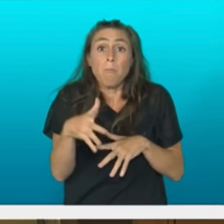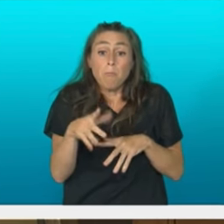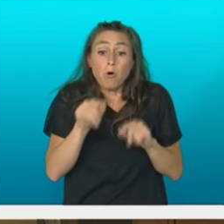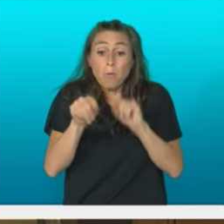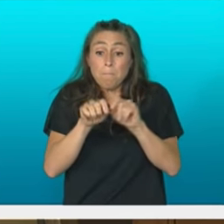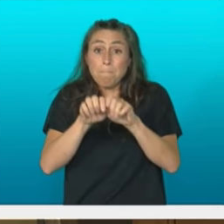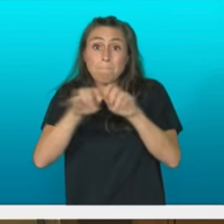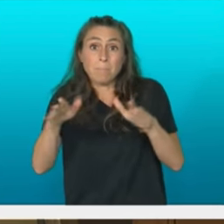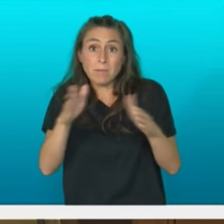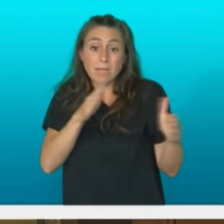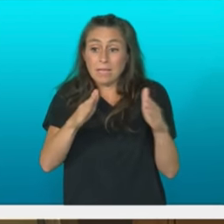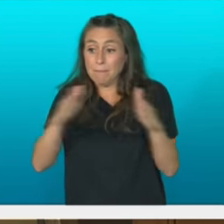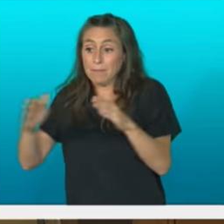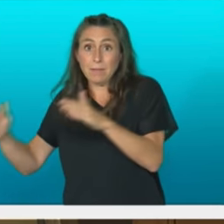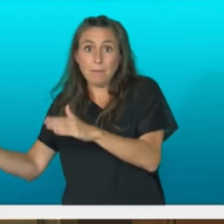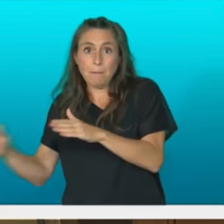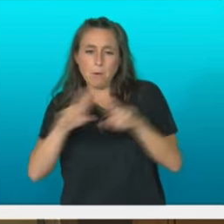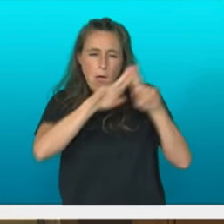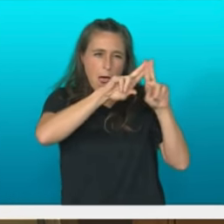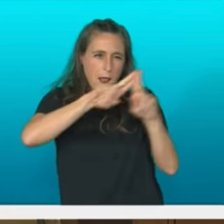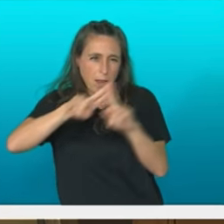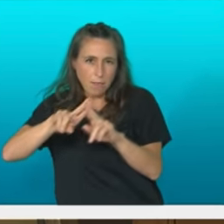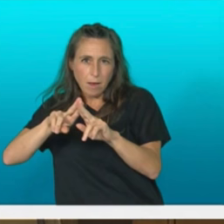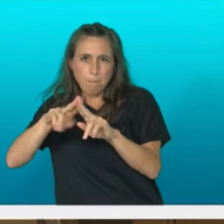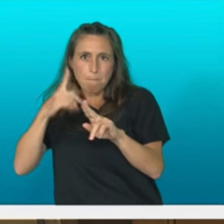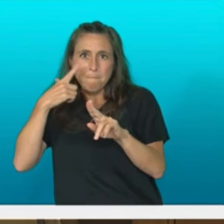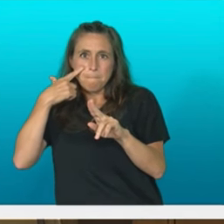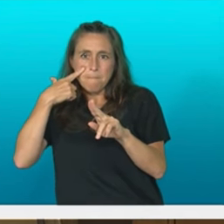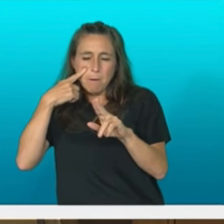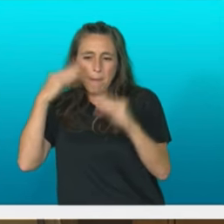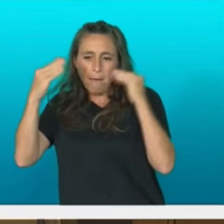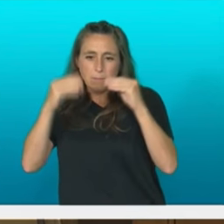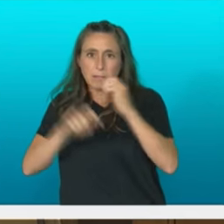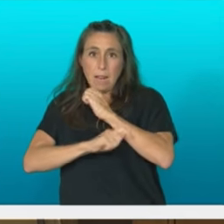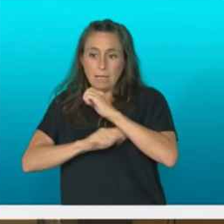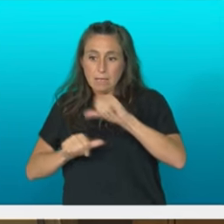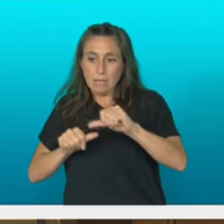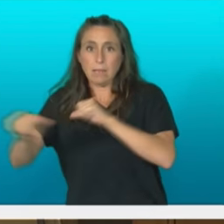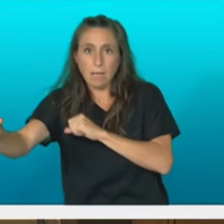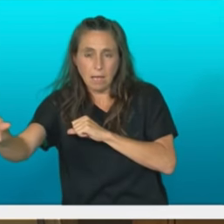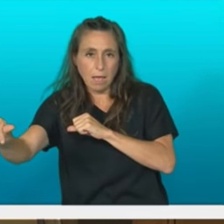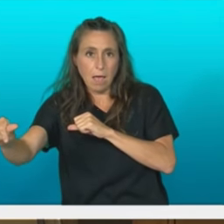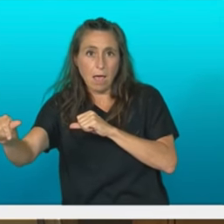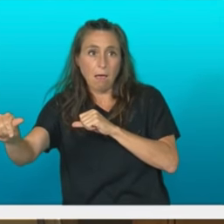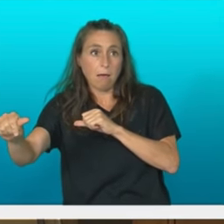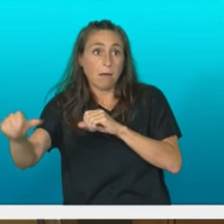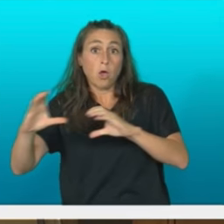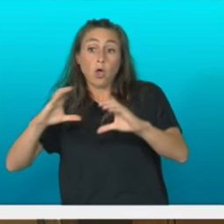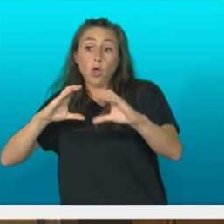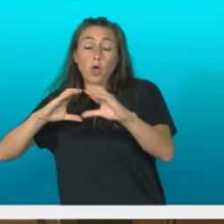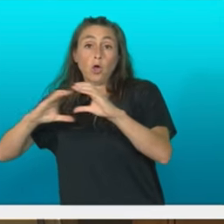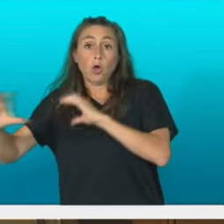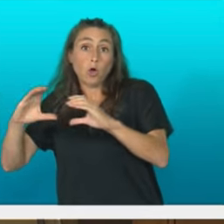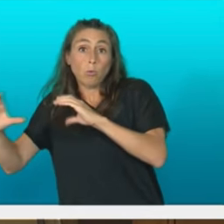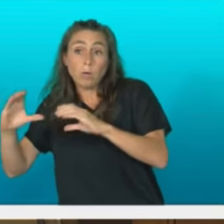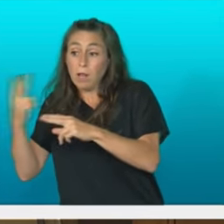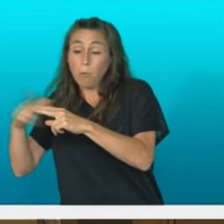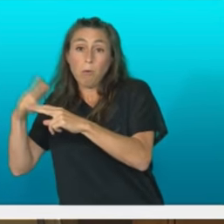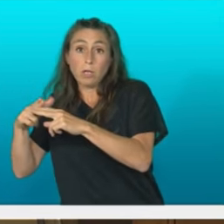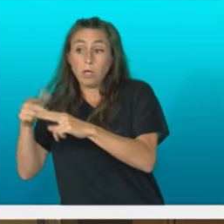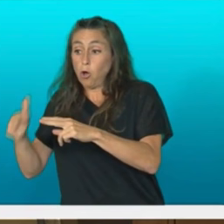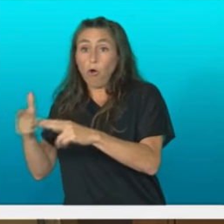eskatzen zutena irakurtzen. Estrategia politiko komunikatiboa, estrategia sanitario zientifikoari galia induzaio